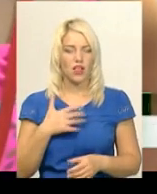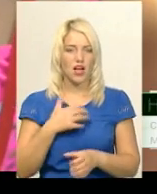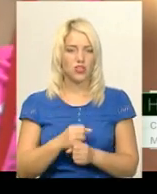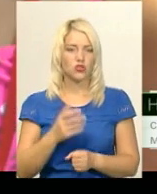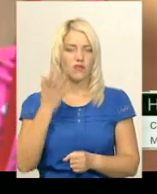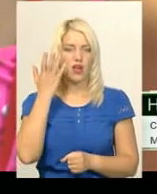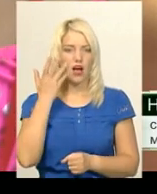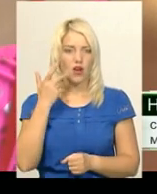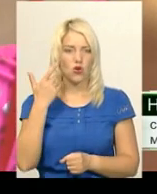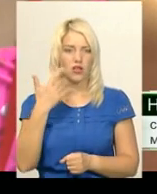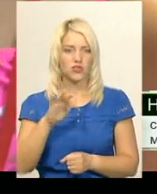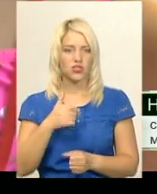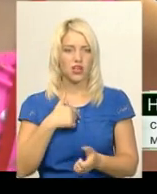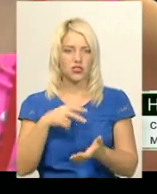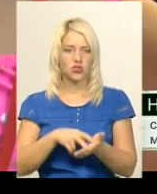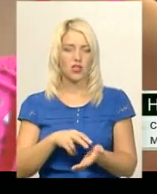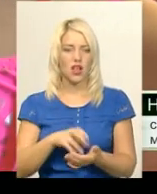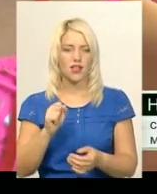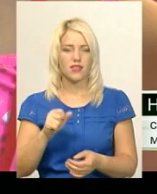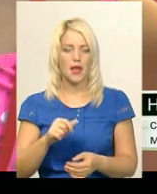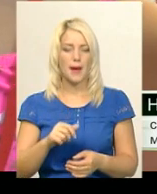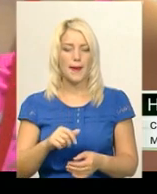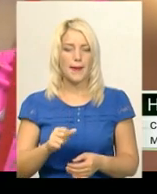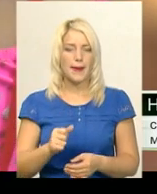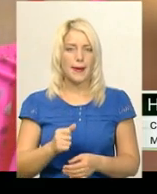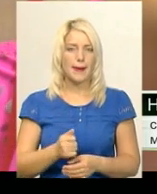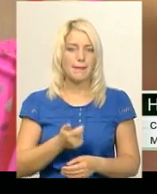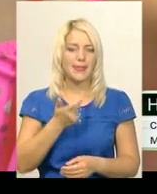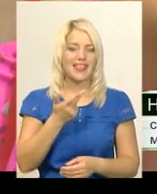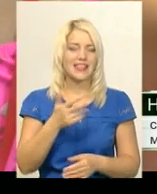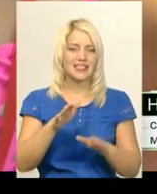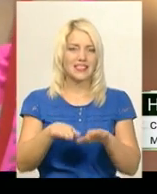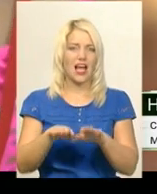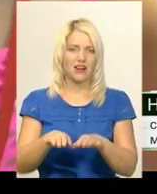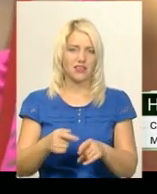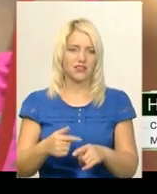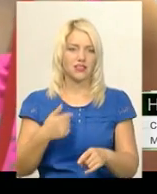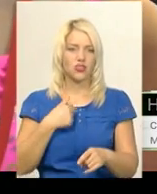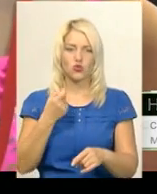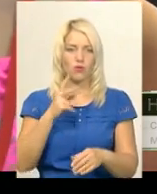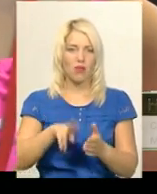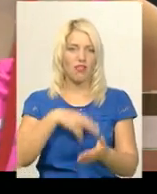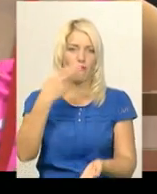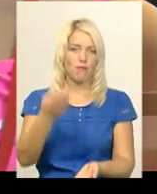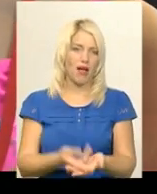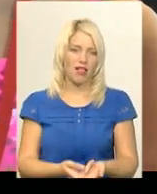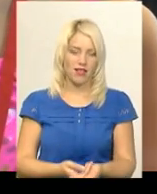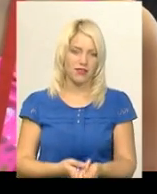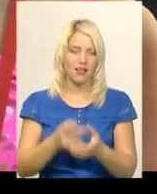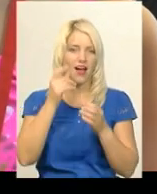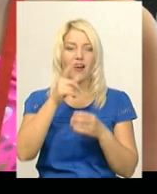вже я стояла на педесталі, я там чуть не розплакалася.